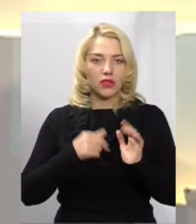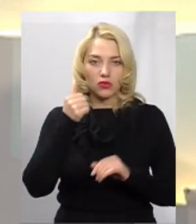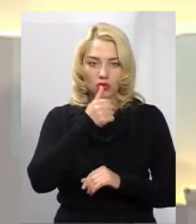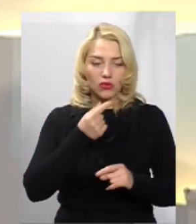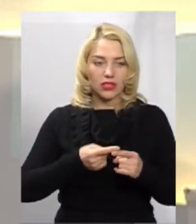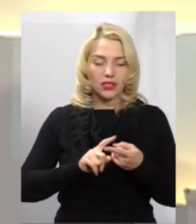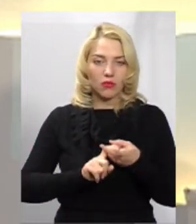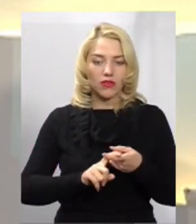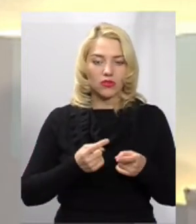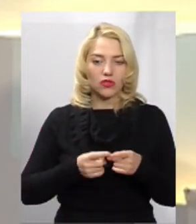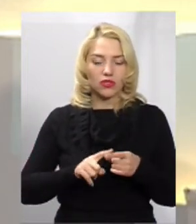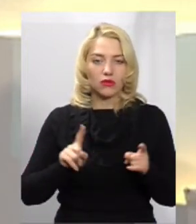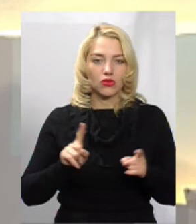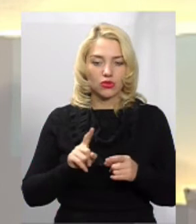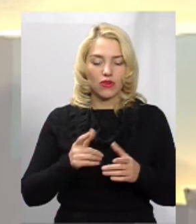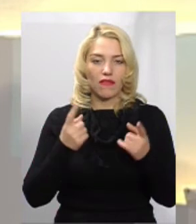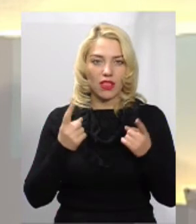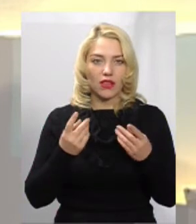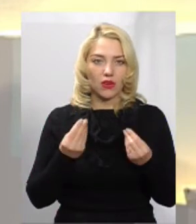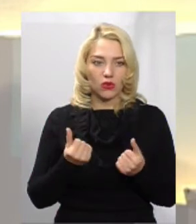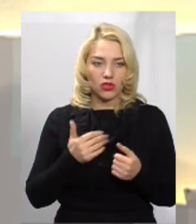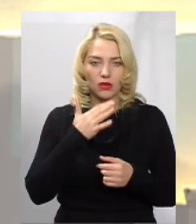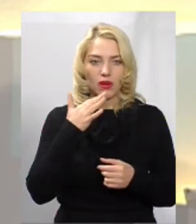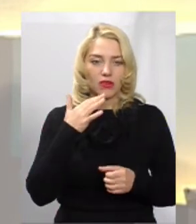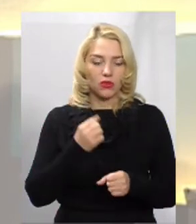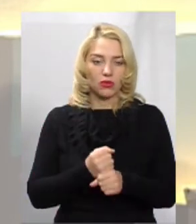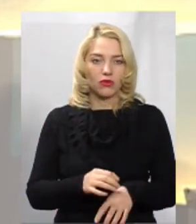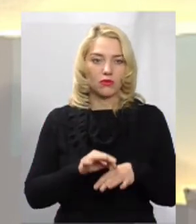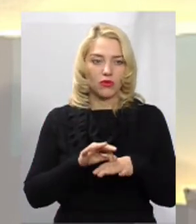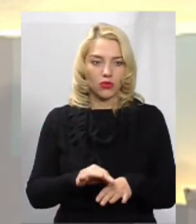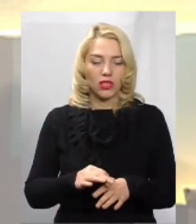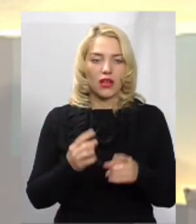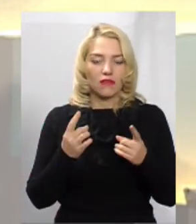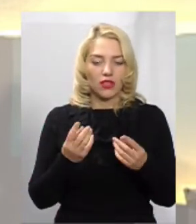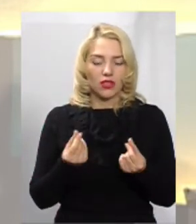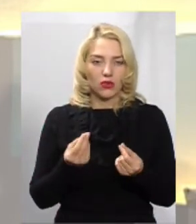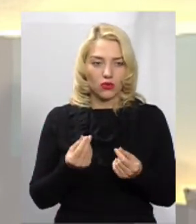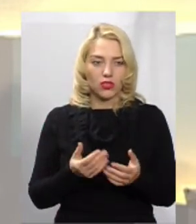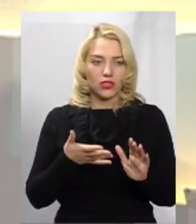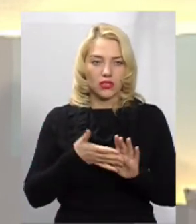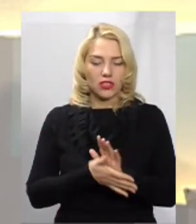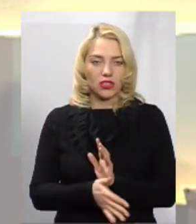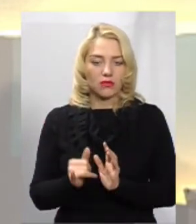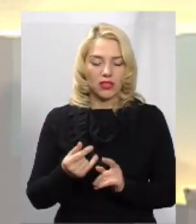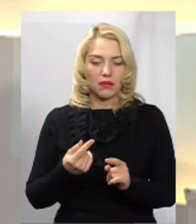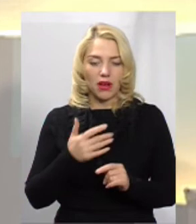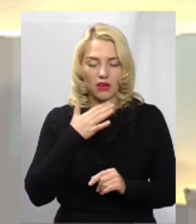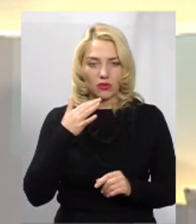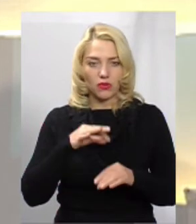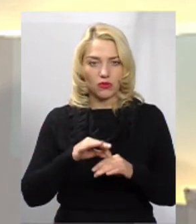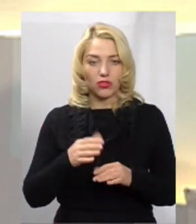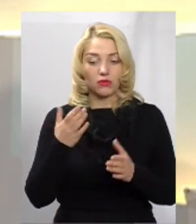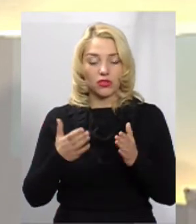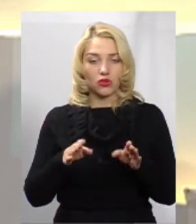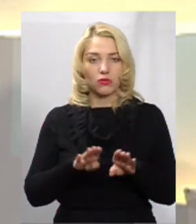'язано з тим, що великі кошти і багато робіт ми проводимо. Великі кошти на те затрачаємо, багато робіт проводимо. Зокрема,